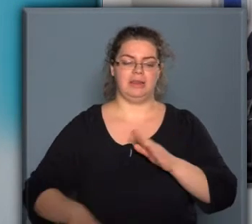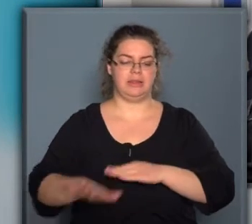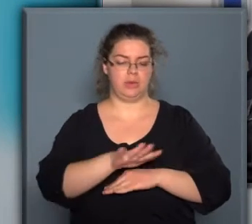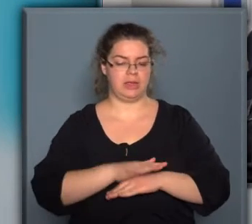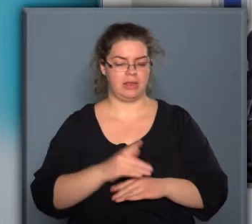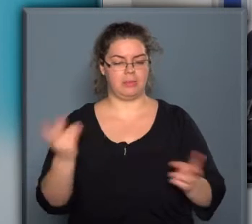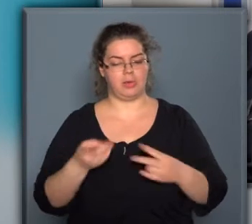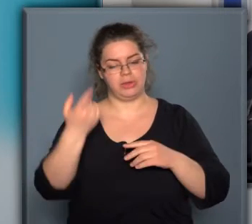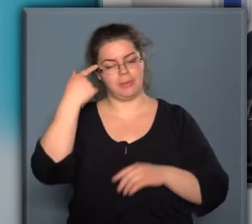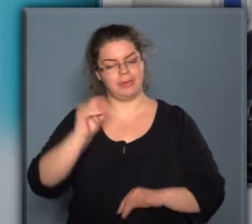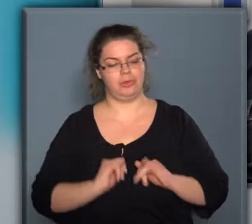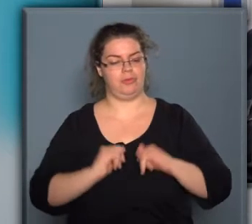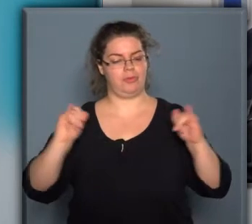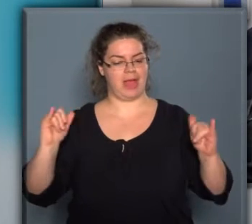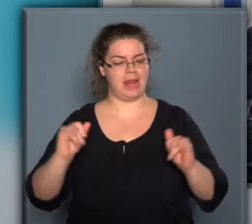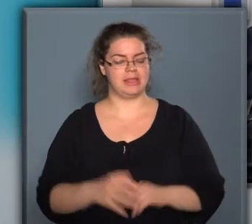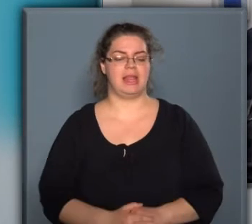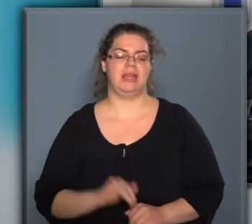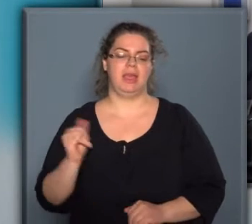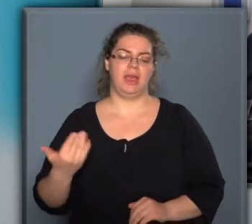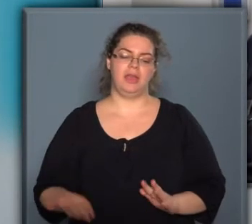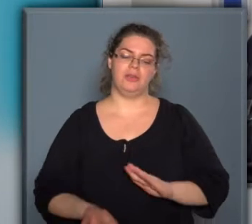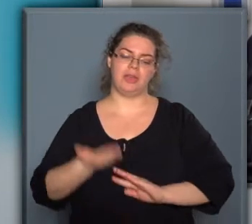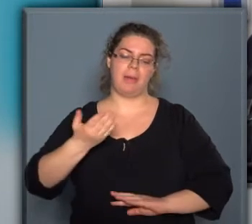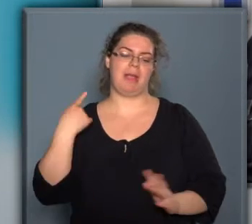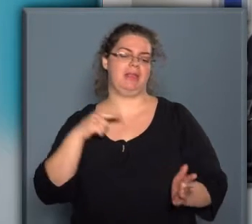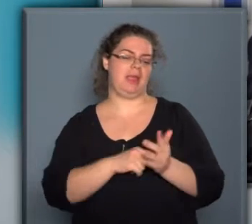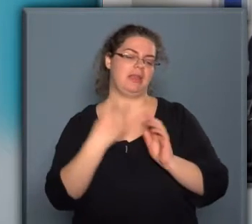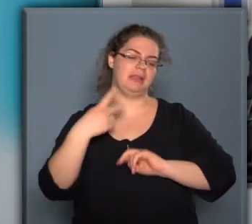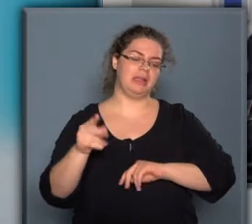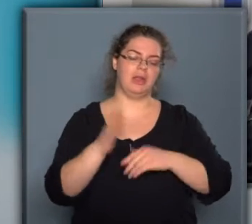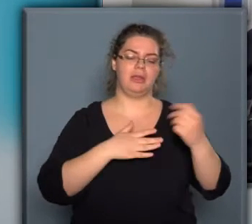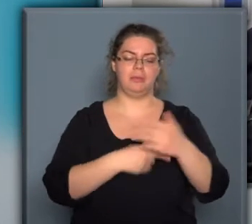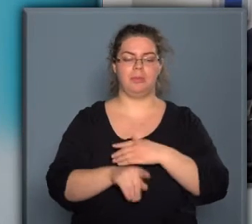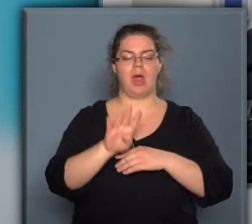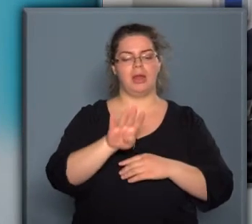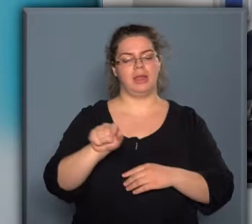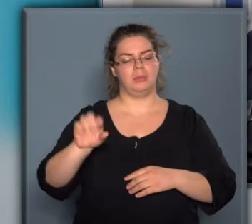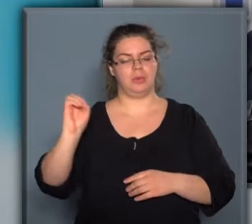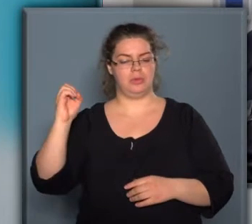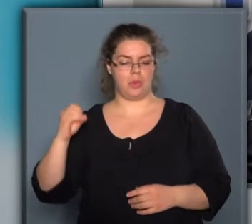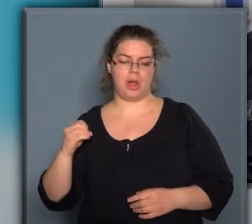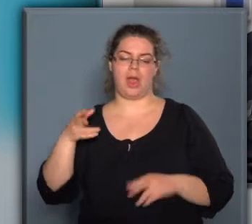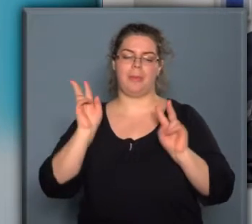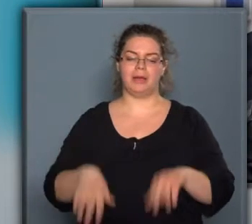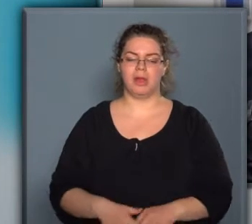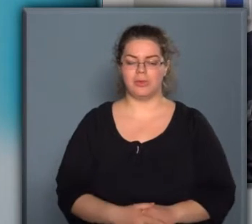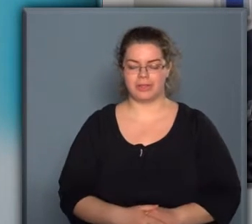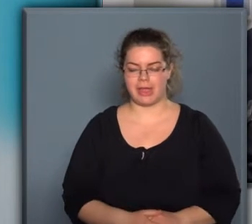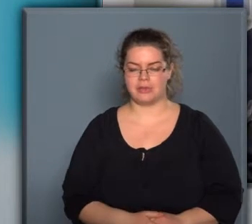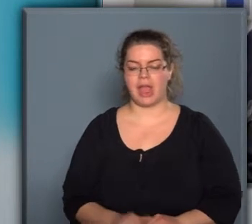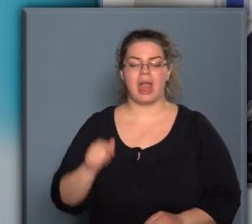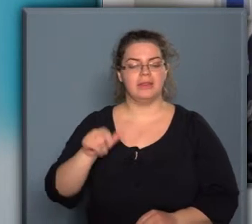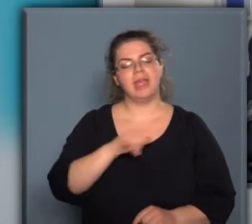környezetbe könnyebben tudjanak fejleszteni, és kiemelt célnak tekintsük ők is az Ipar 4.0 program megvalósítását.